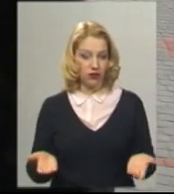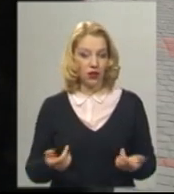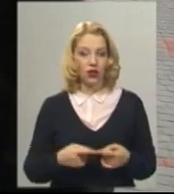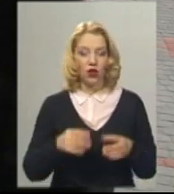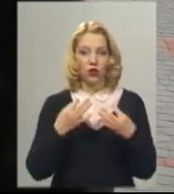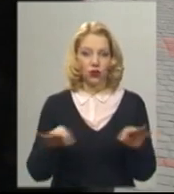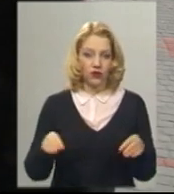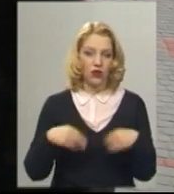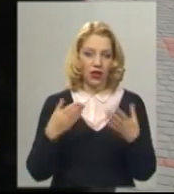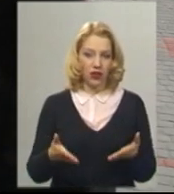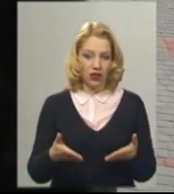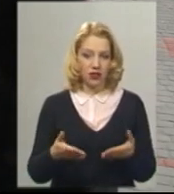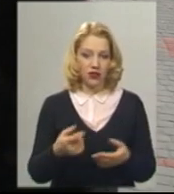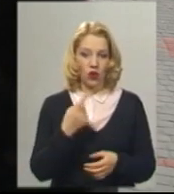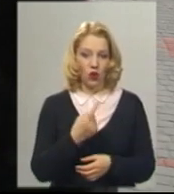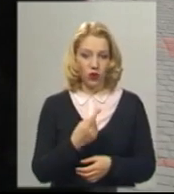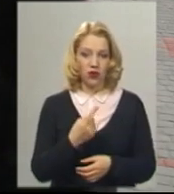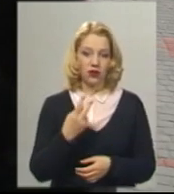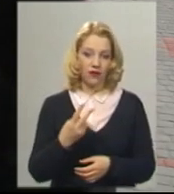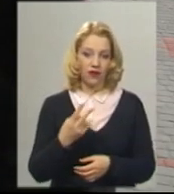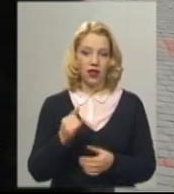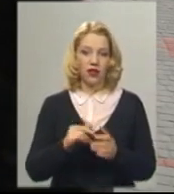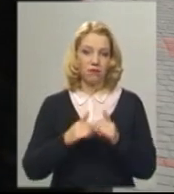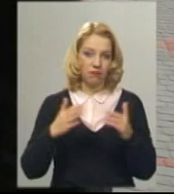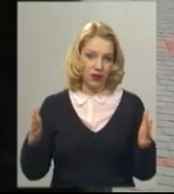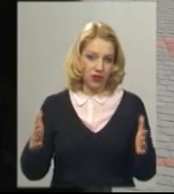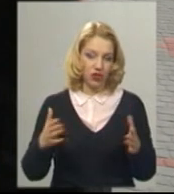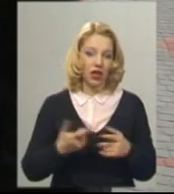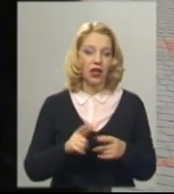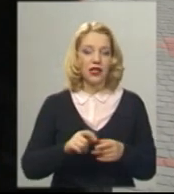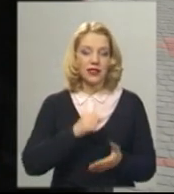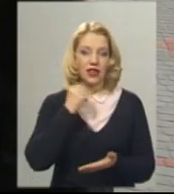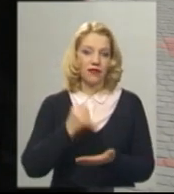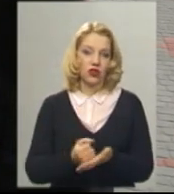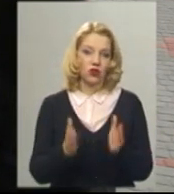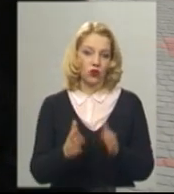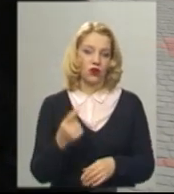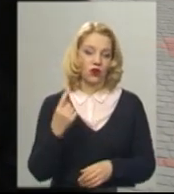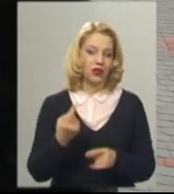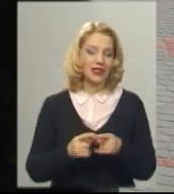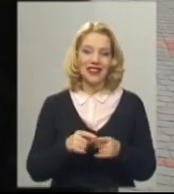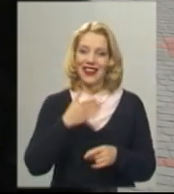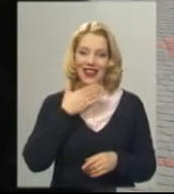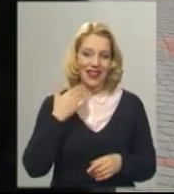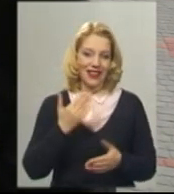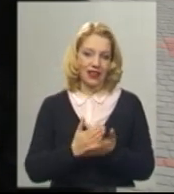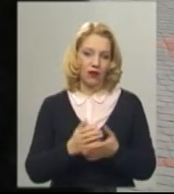Дозволів надається два і більше, один і більше. Затвердження тільки одне. Це не є порушення.